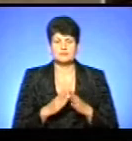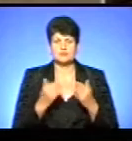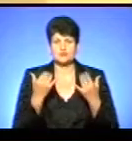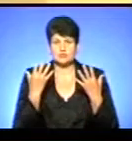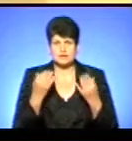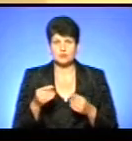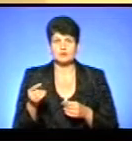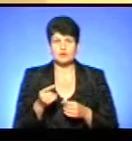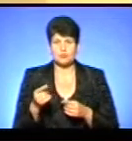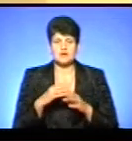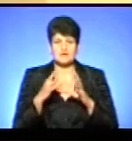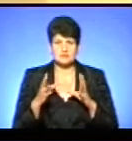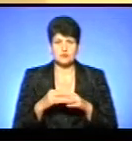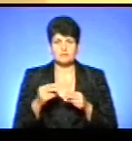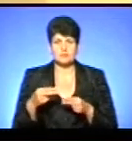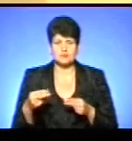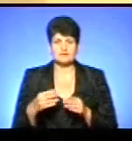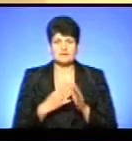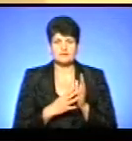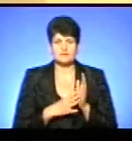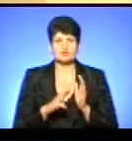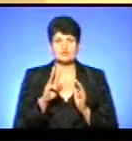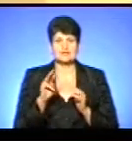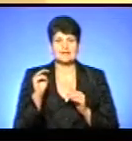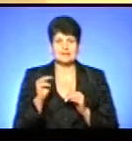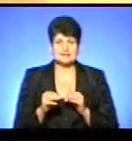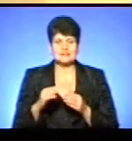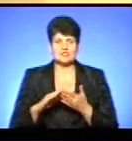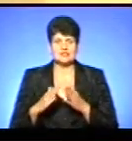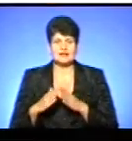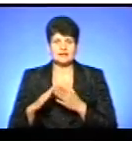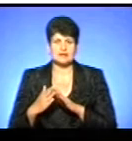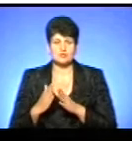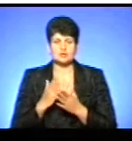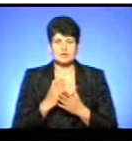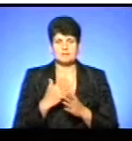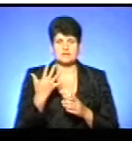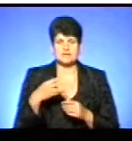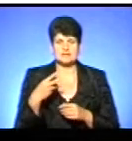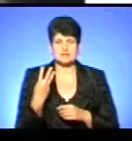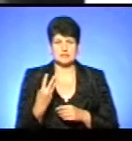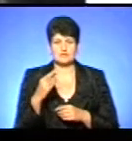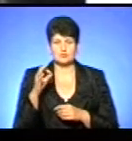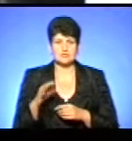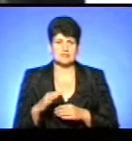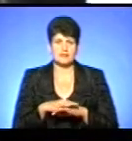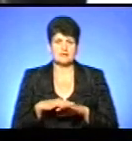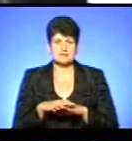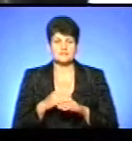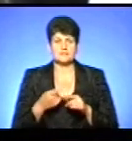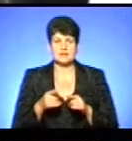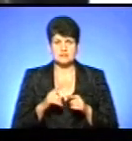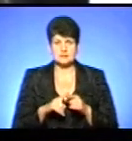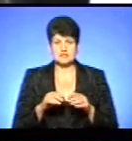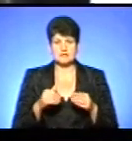у Тернополі загалом укладено більше 93 тисячі декларацій, що становить 53% населення. Такі дані